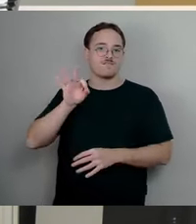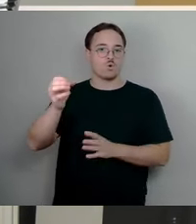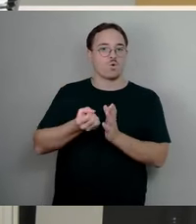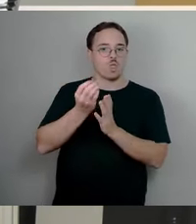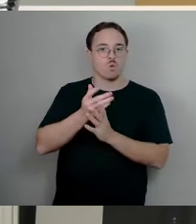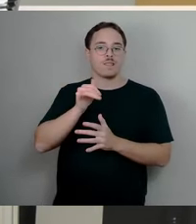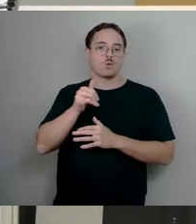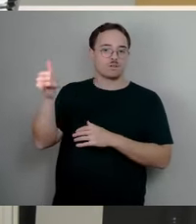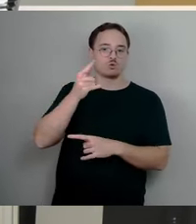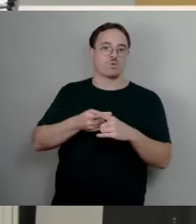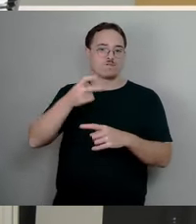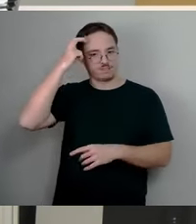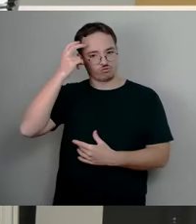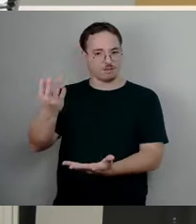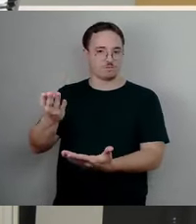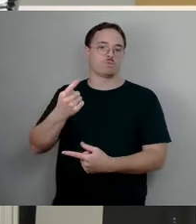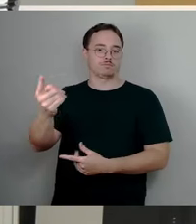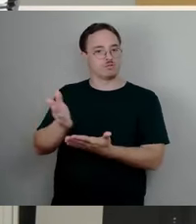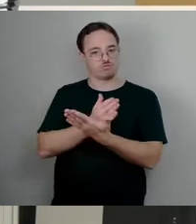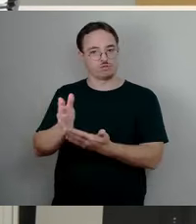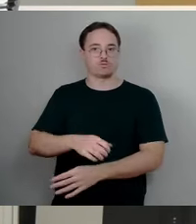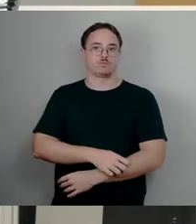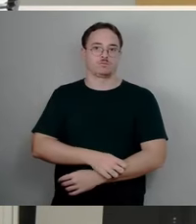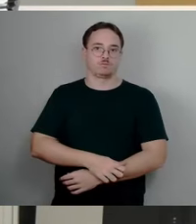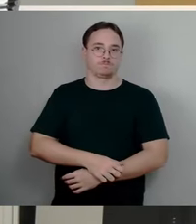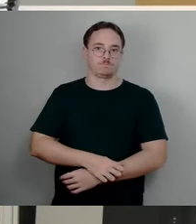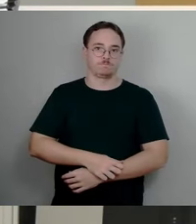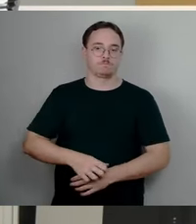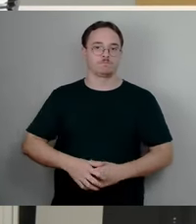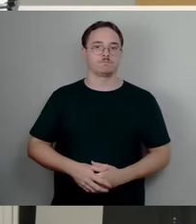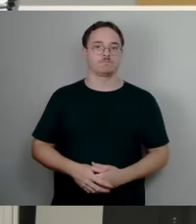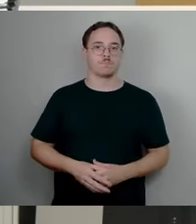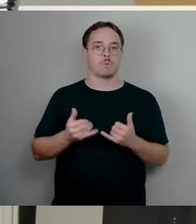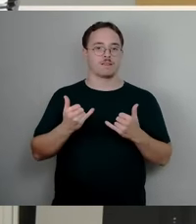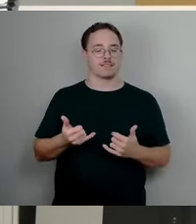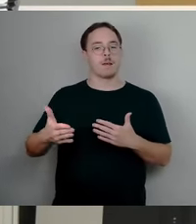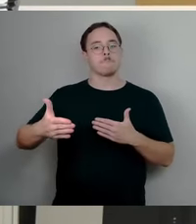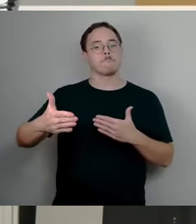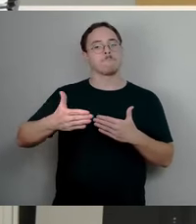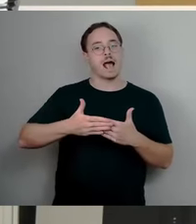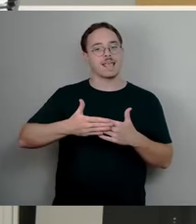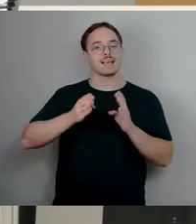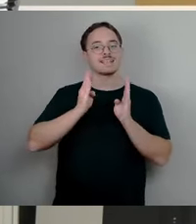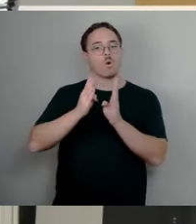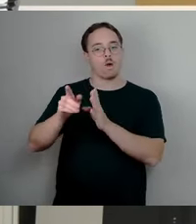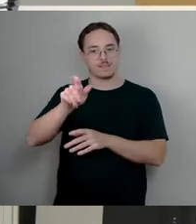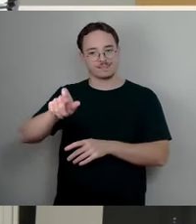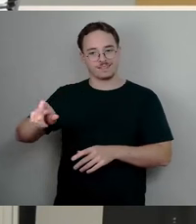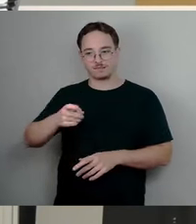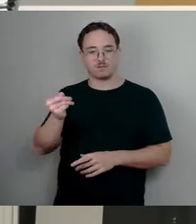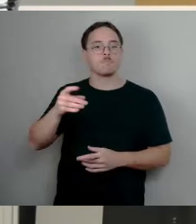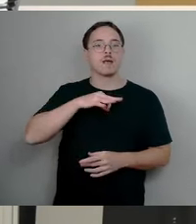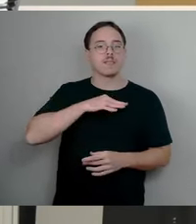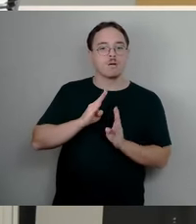sage ich ganz klar, es kann nicht sein, dass Beigeordnete, egal welches Parteibuch sie haben, eine